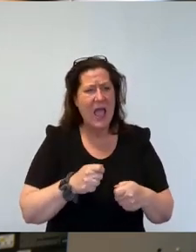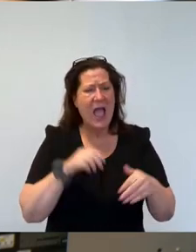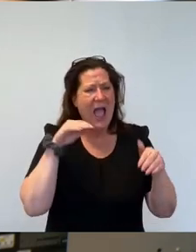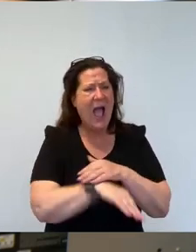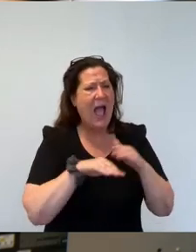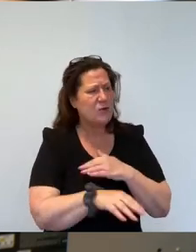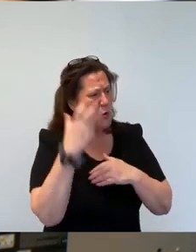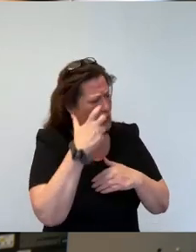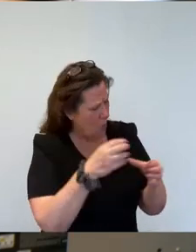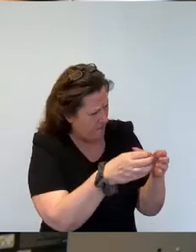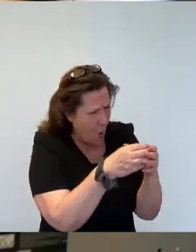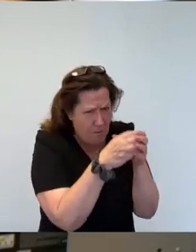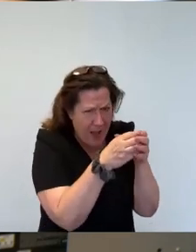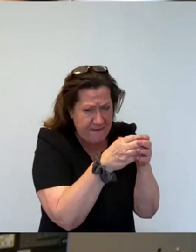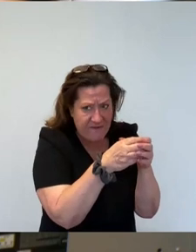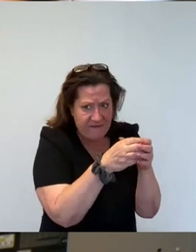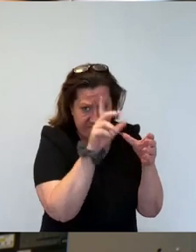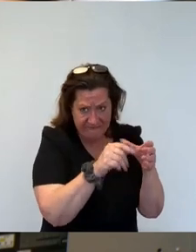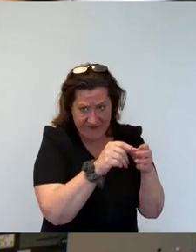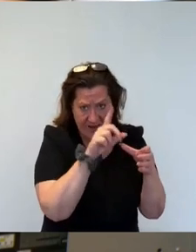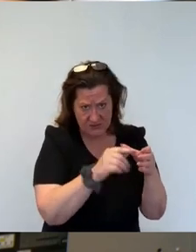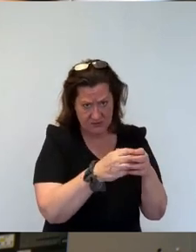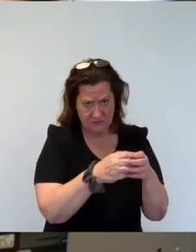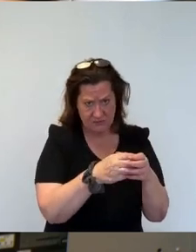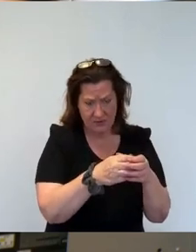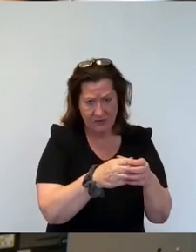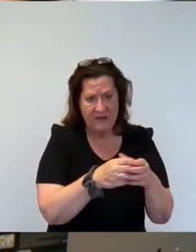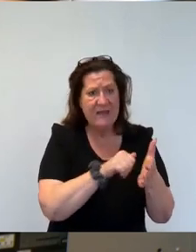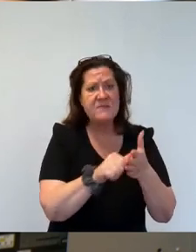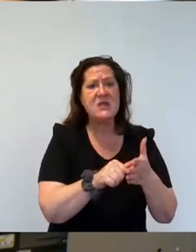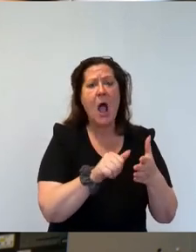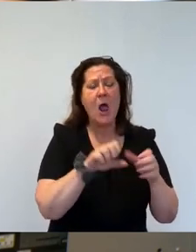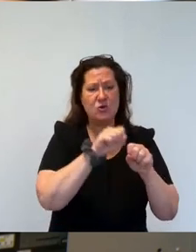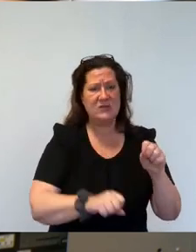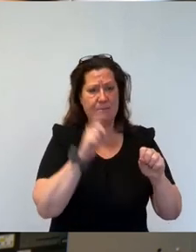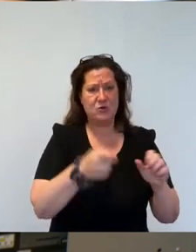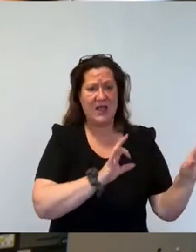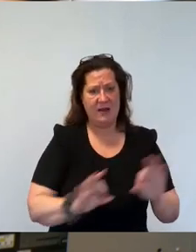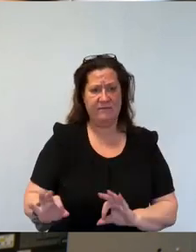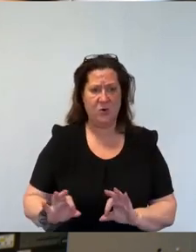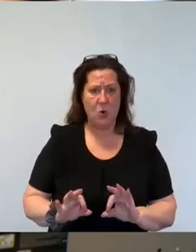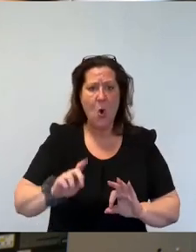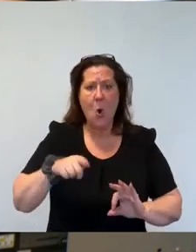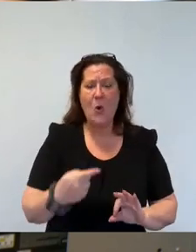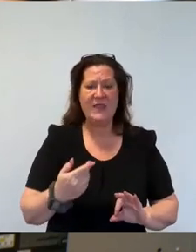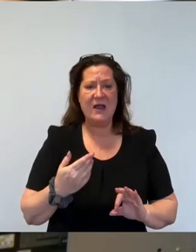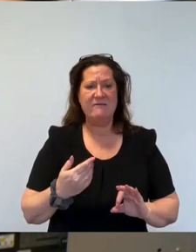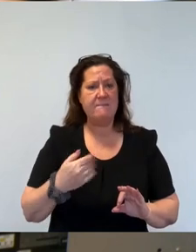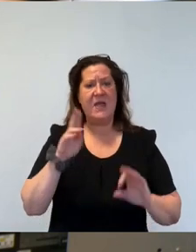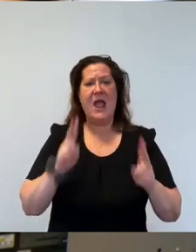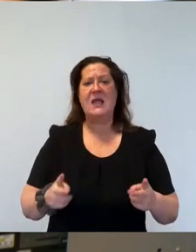ein extra Bezahlsystem einführen müssten. Und was machen wir denn, wenn die Mehrheit der Lebensmittelläden zum Beispiel das nicht macht?